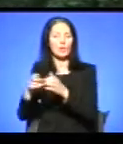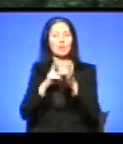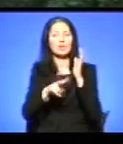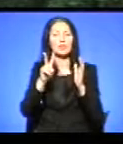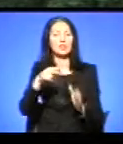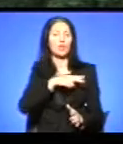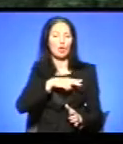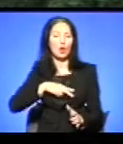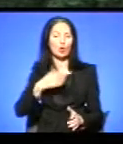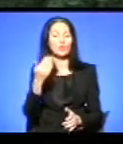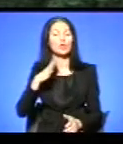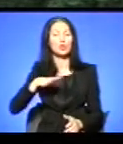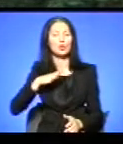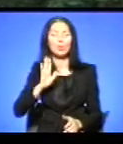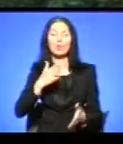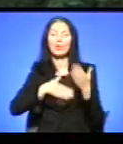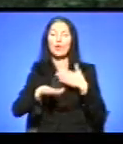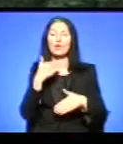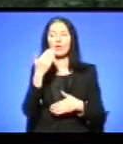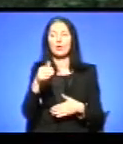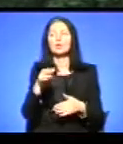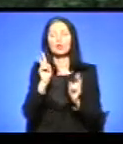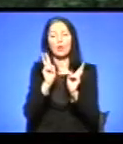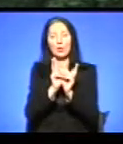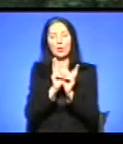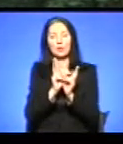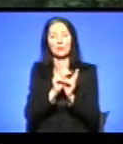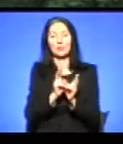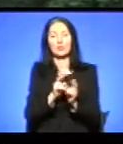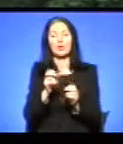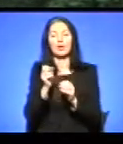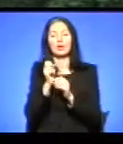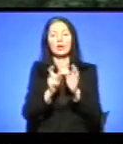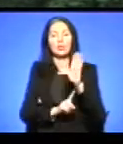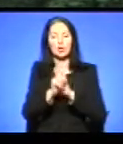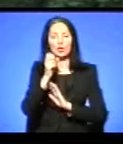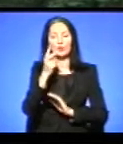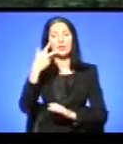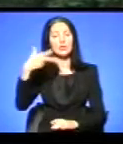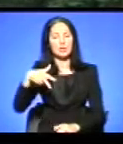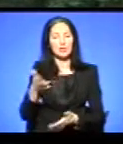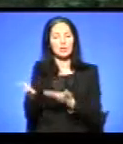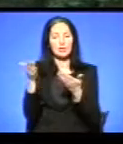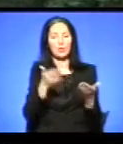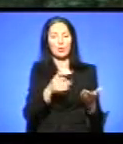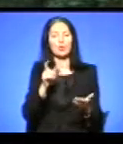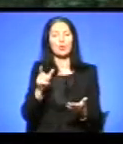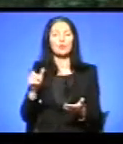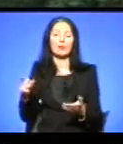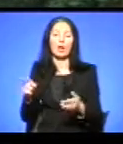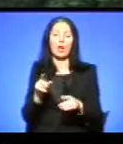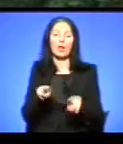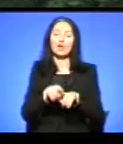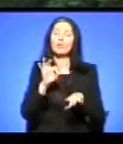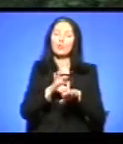нагороди на вас очікують, буде в раді вас бачити. Власне, старт у 12.30, запрошуємо тернополяна поболівати, підтримувати